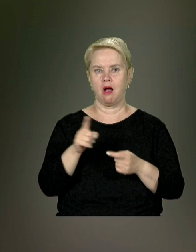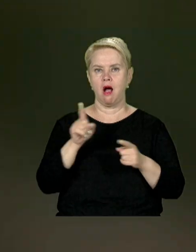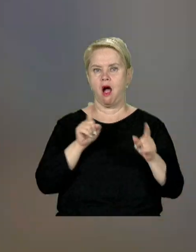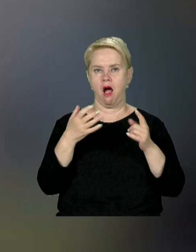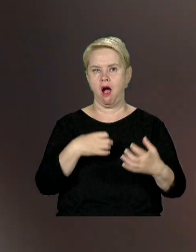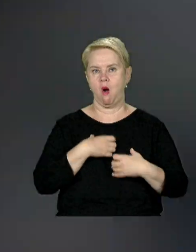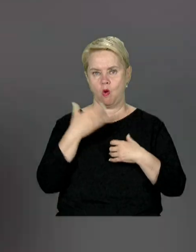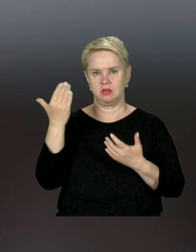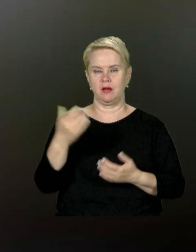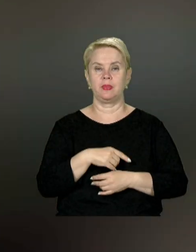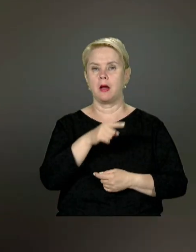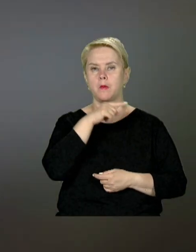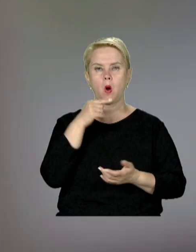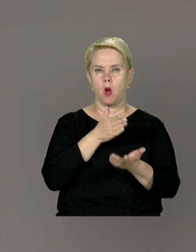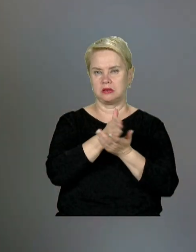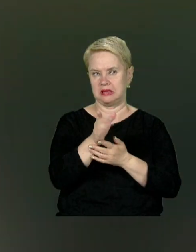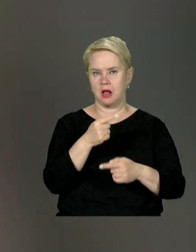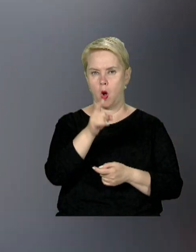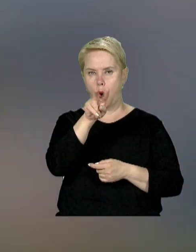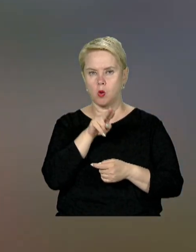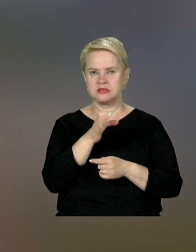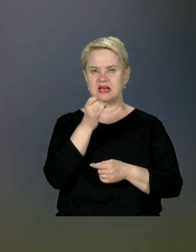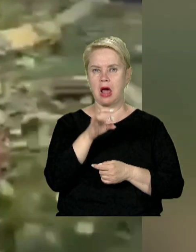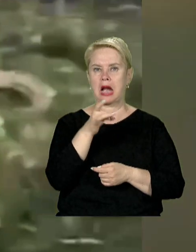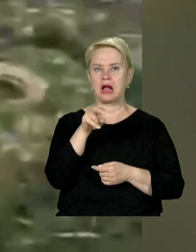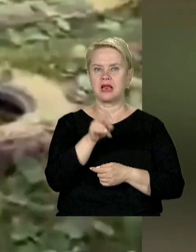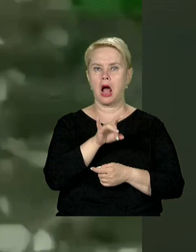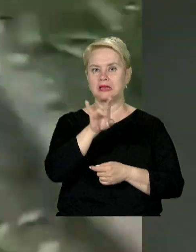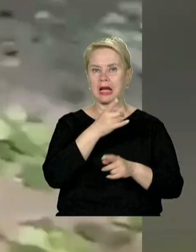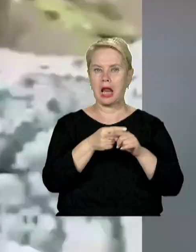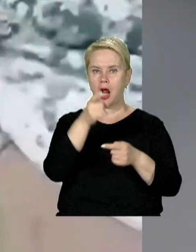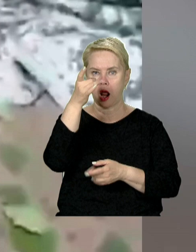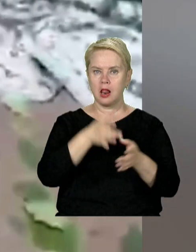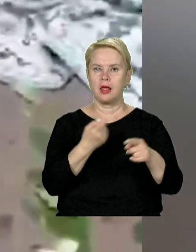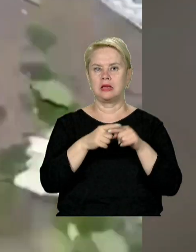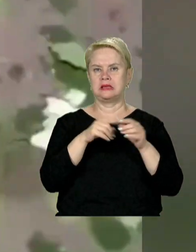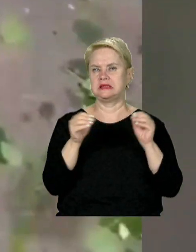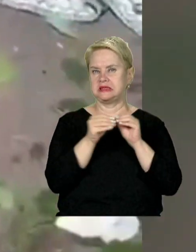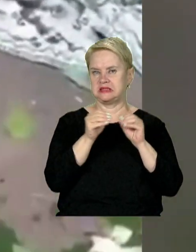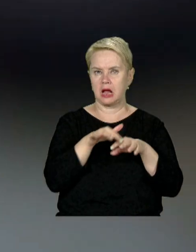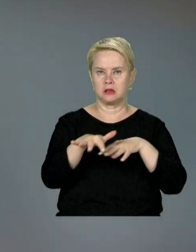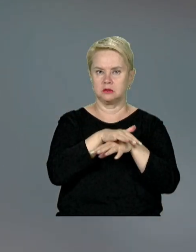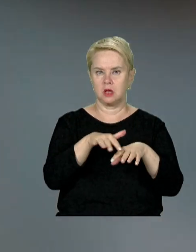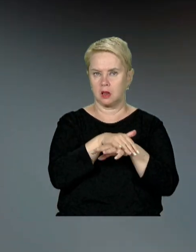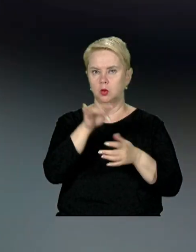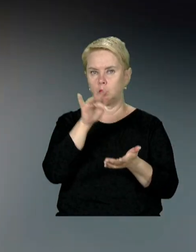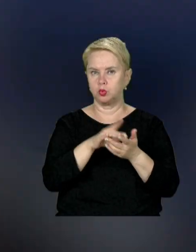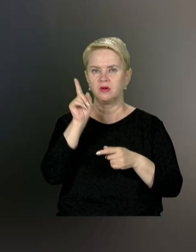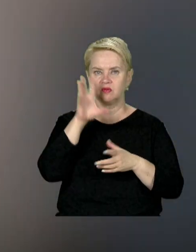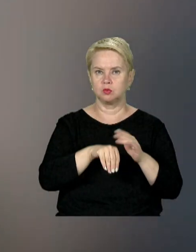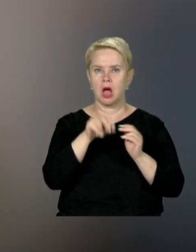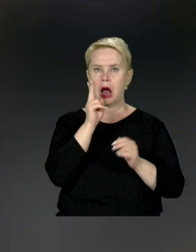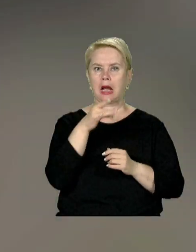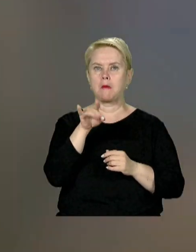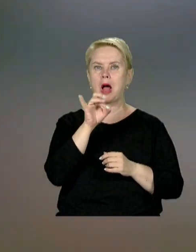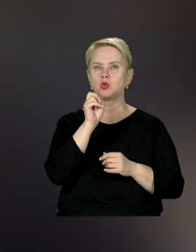Краматорському напрямку противник здійснював обстріли із ствольної та реактивної артилерії. Постраждали понад десяток населених пунктів, в тому числі і